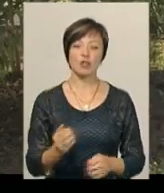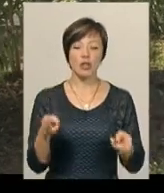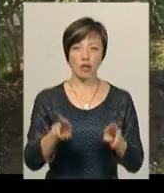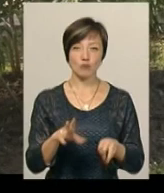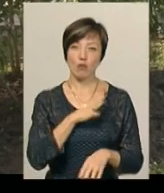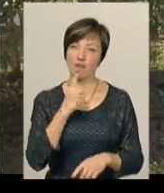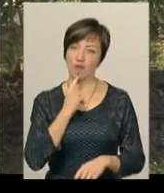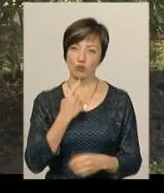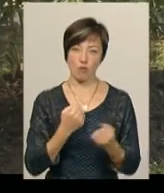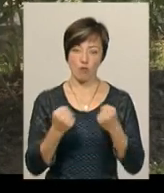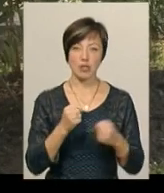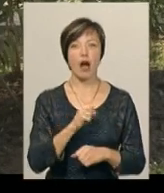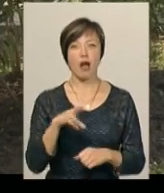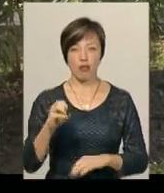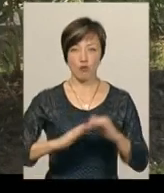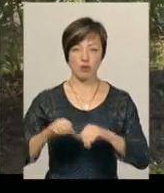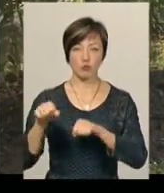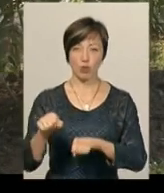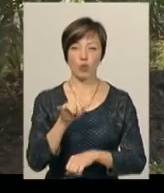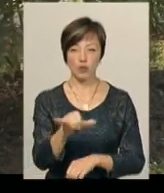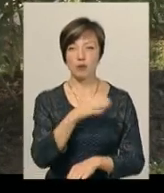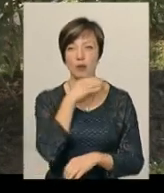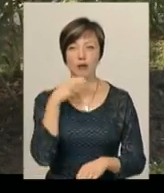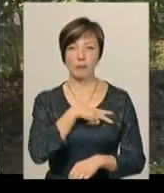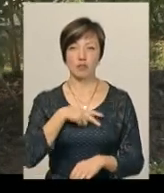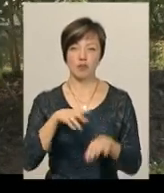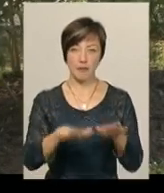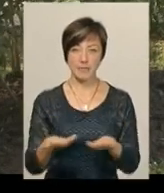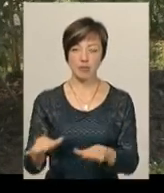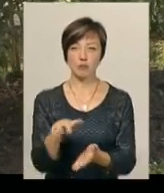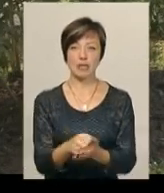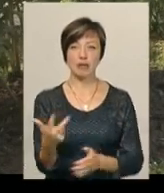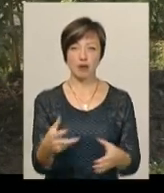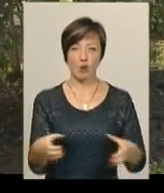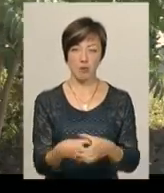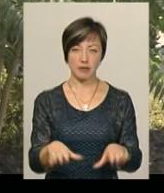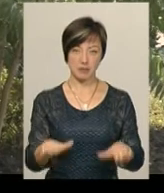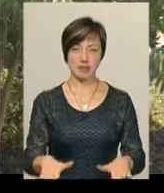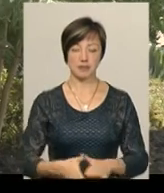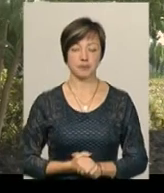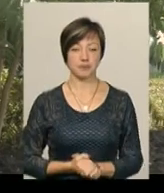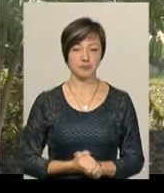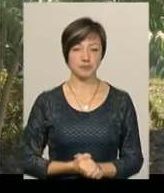решти, їм було важко боротися. Але в рукопашному бою в них багато призових місць. Вони посіли третє командне місце.